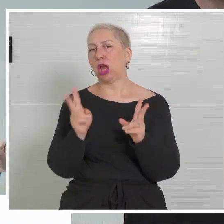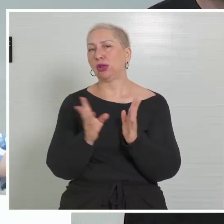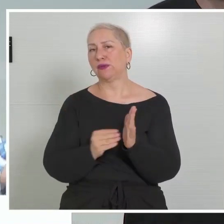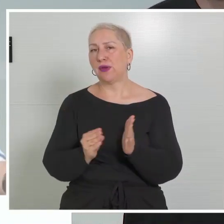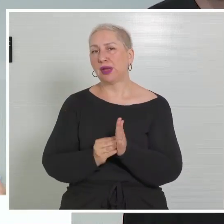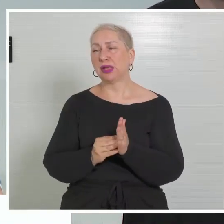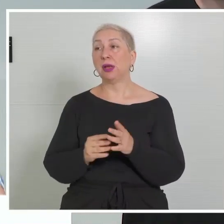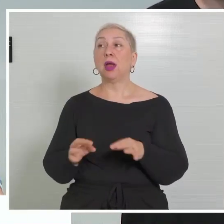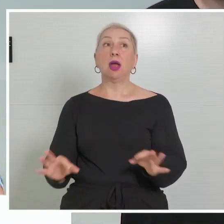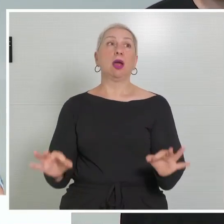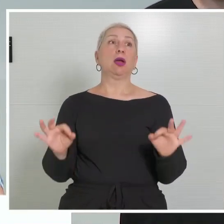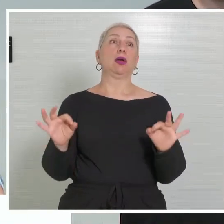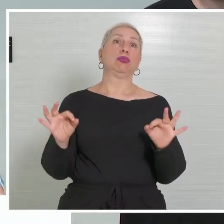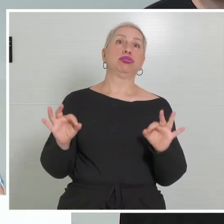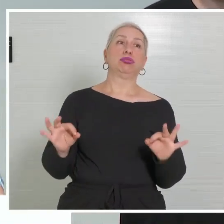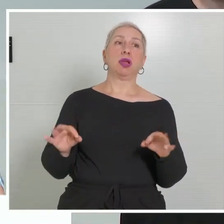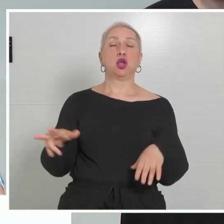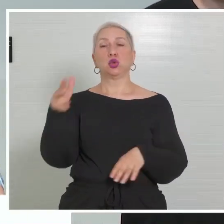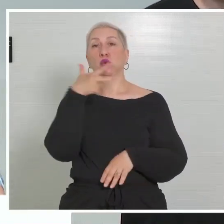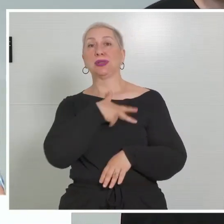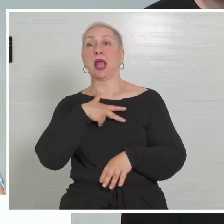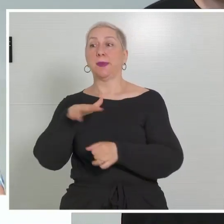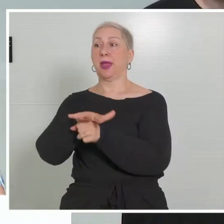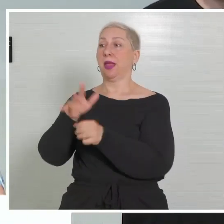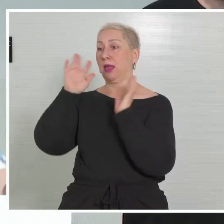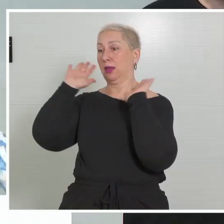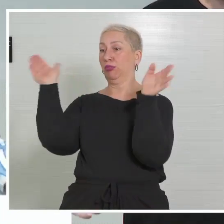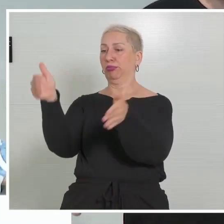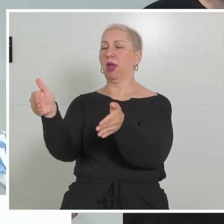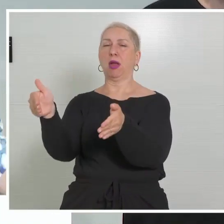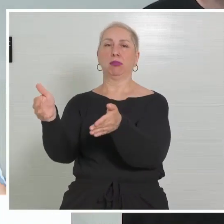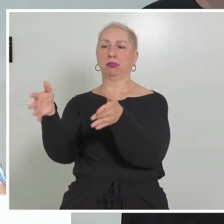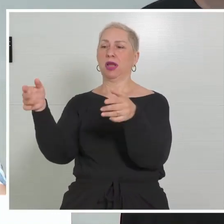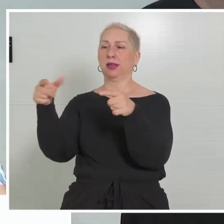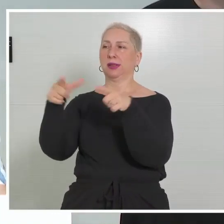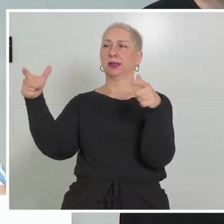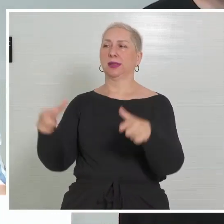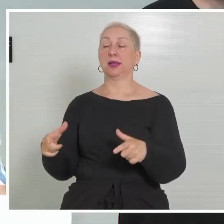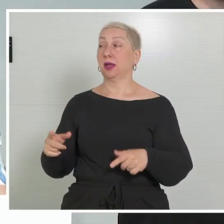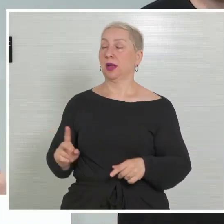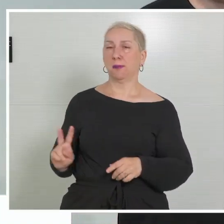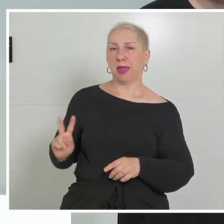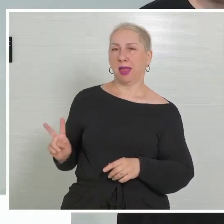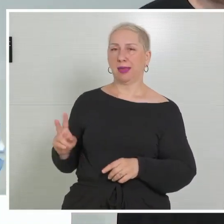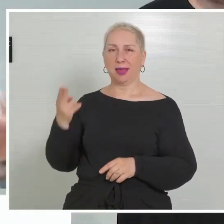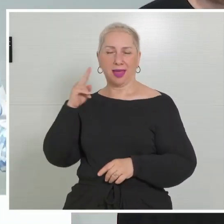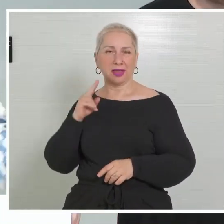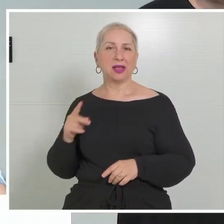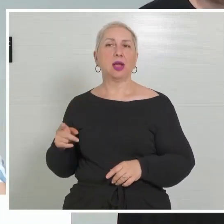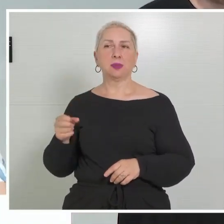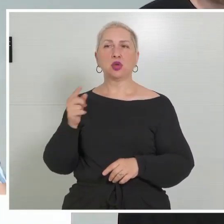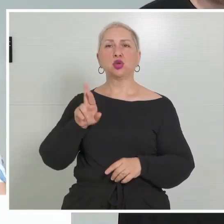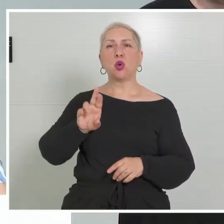Also es ist definitiv der Headhunter im Sozialbereich. Und an den beiden Herren hinter mir merkt man auch, besonders an Robert,